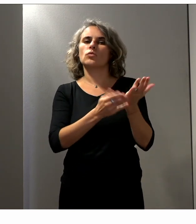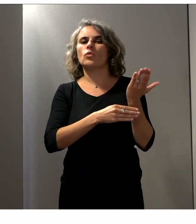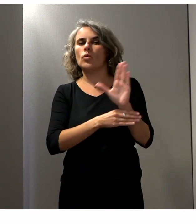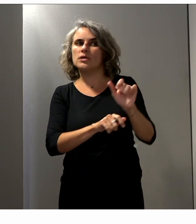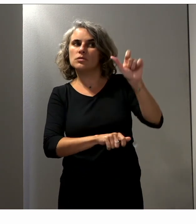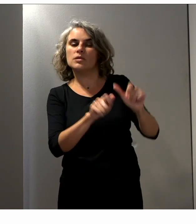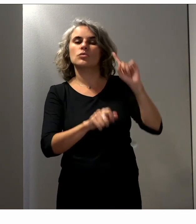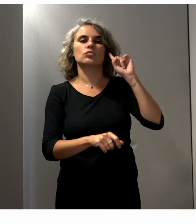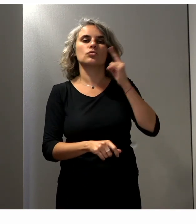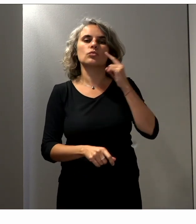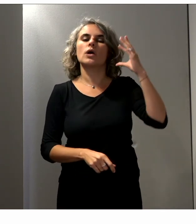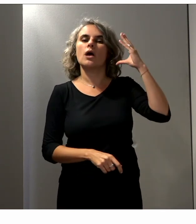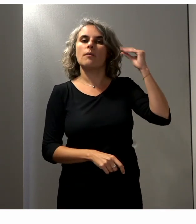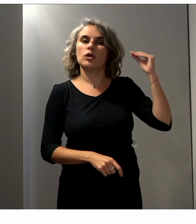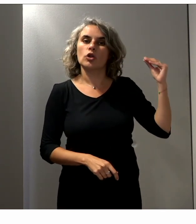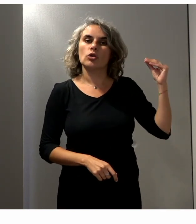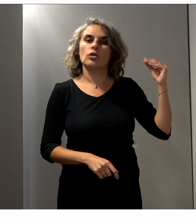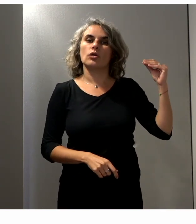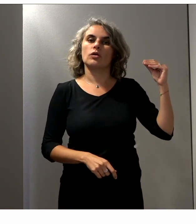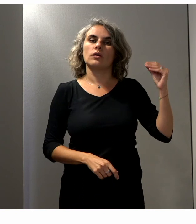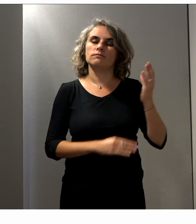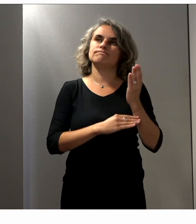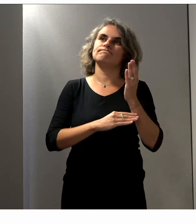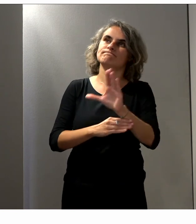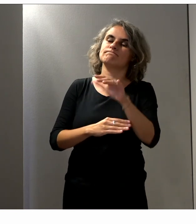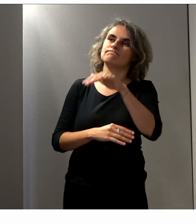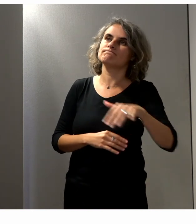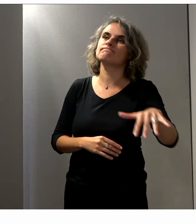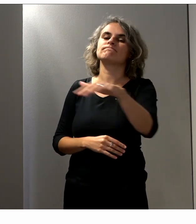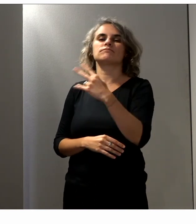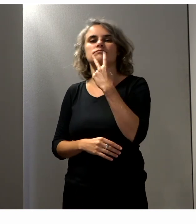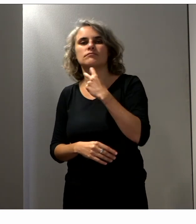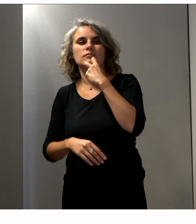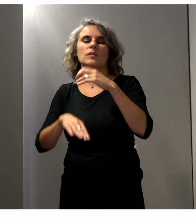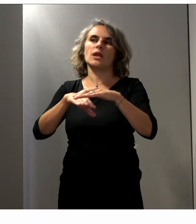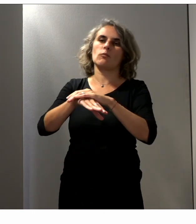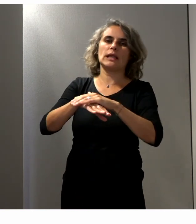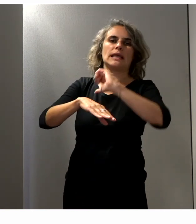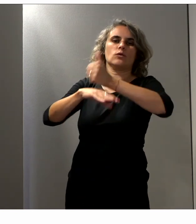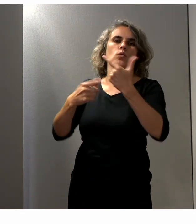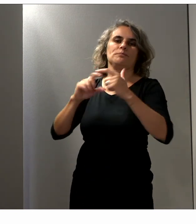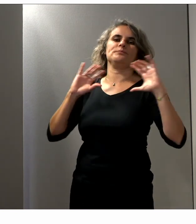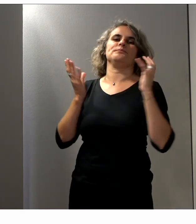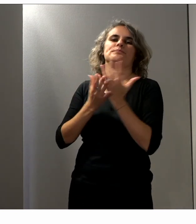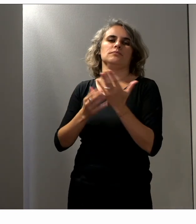personnes sourdes malentendantes dans les discussions avec la société civile et les institutions.